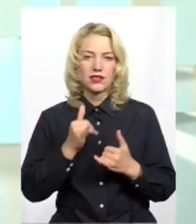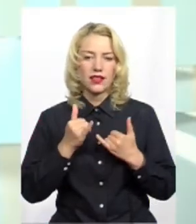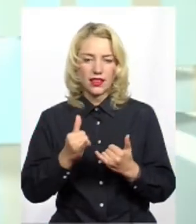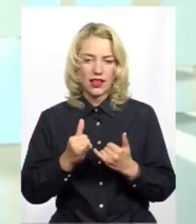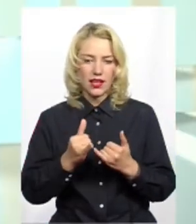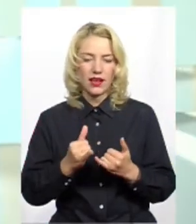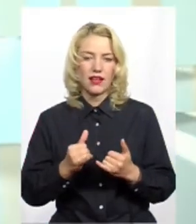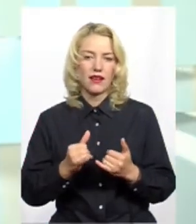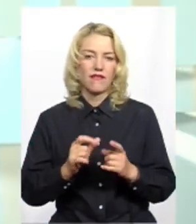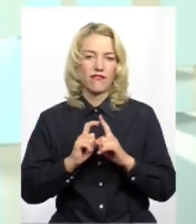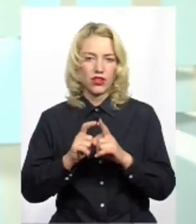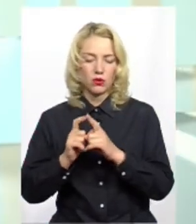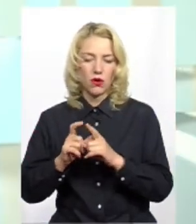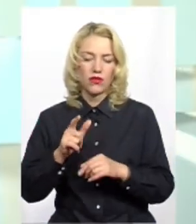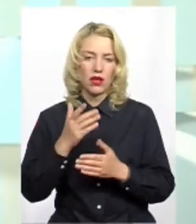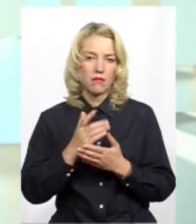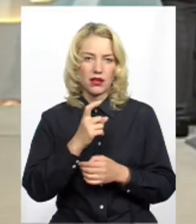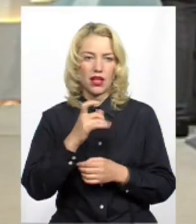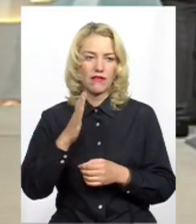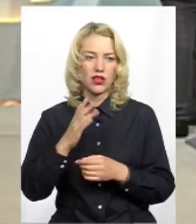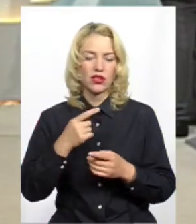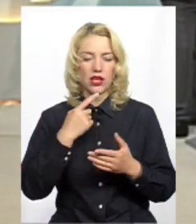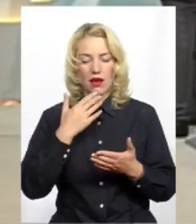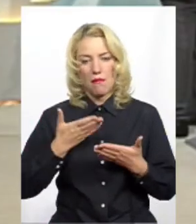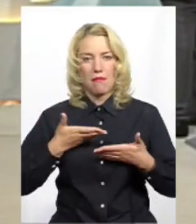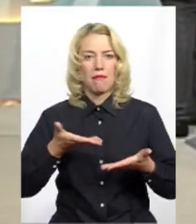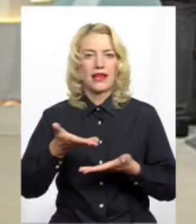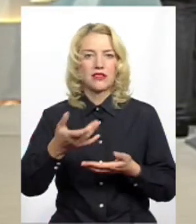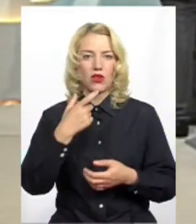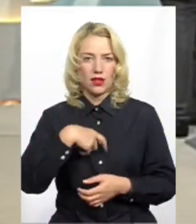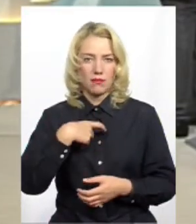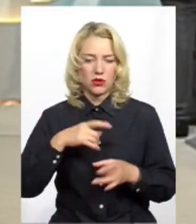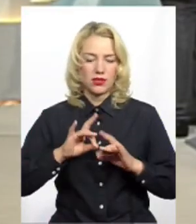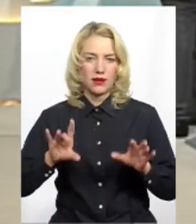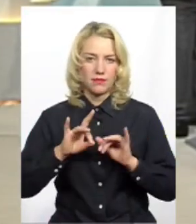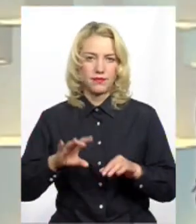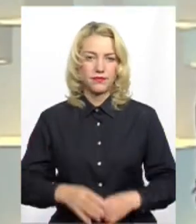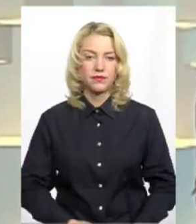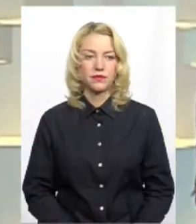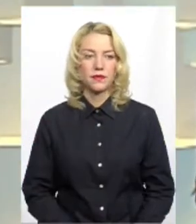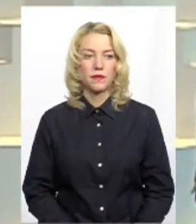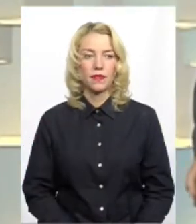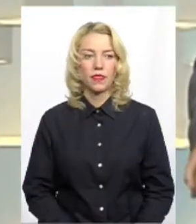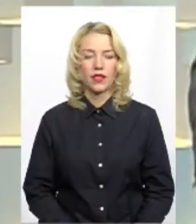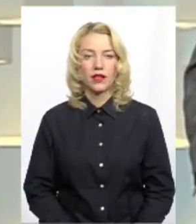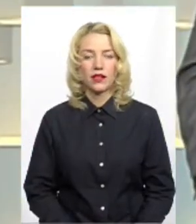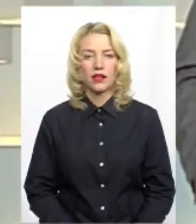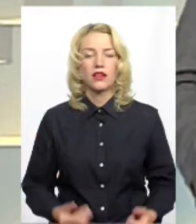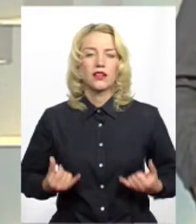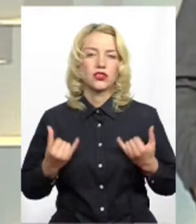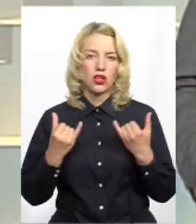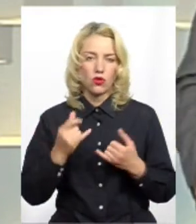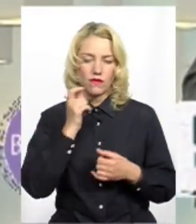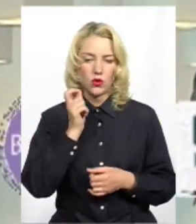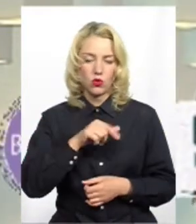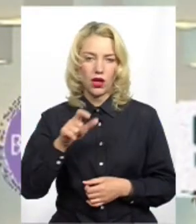хвилину. Для того, щоб презентувати себе як кандидата у народні депутати, прошу. Зрозумів, дякую. Шановні